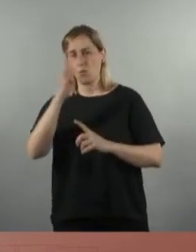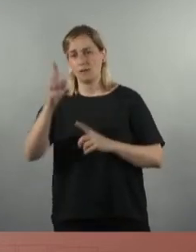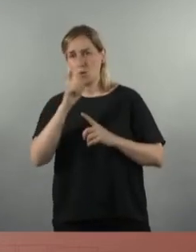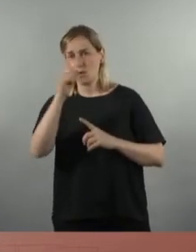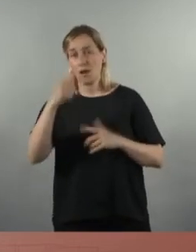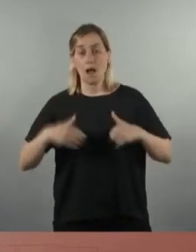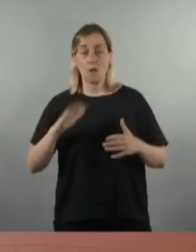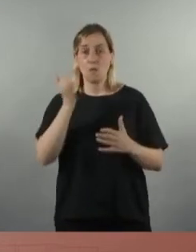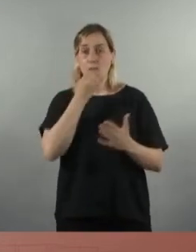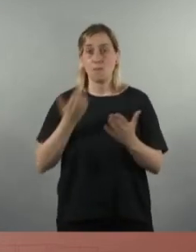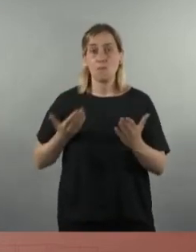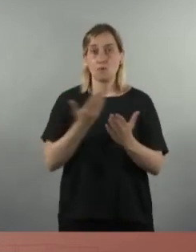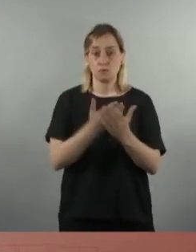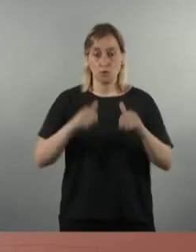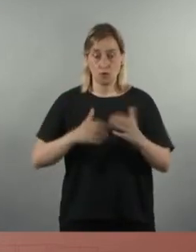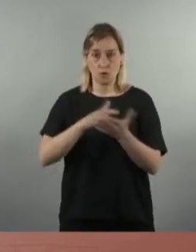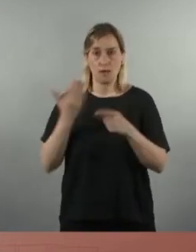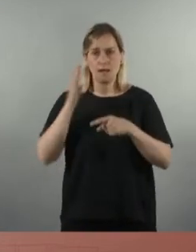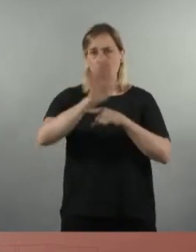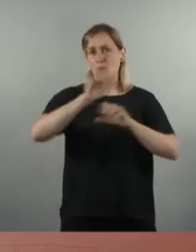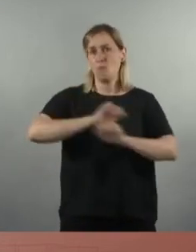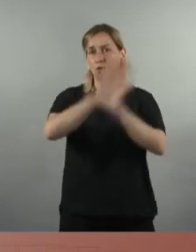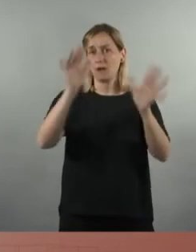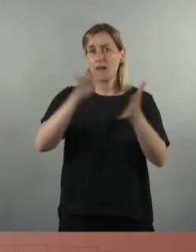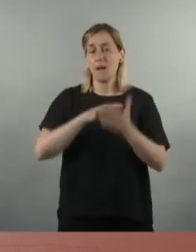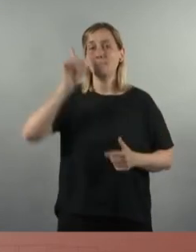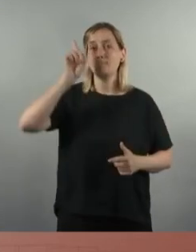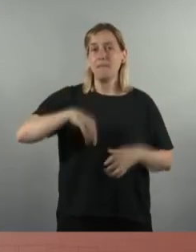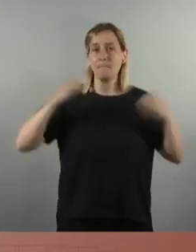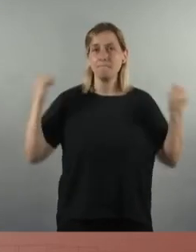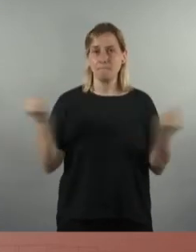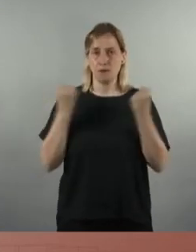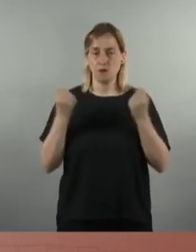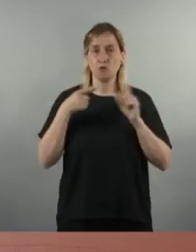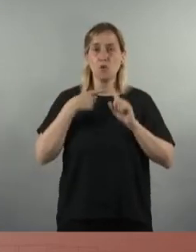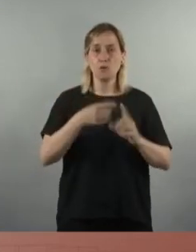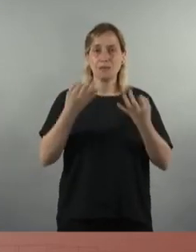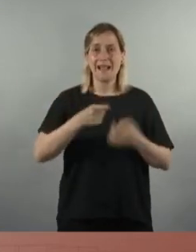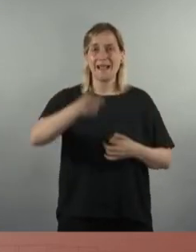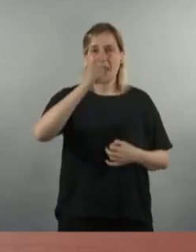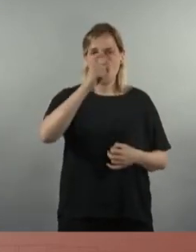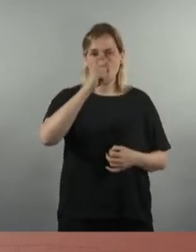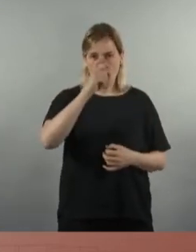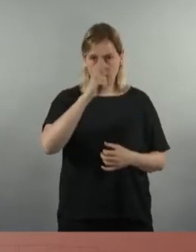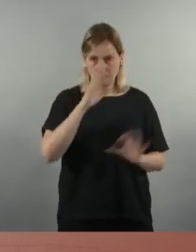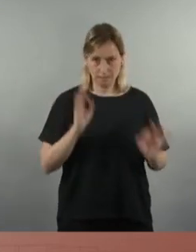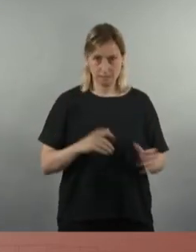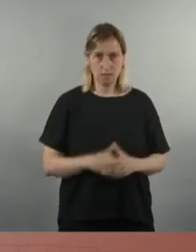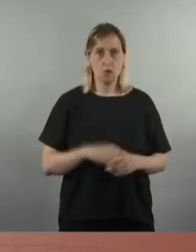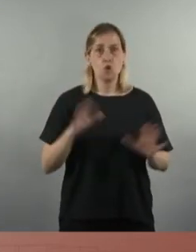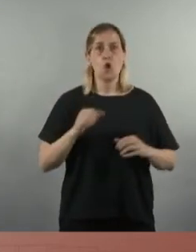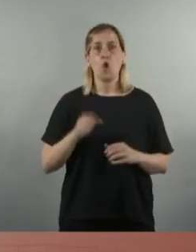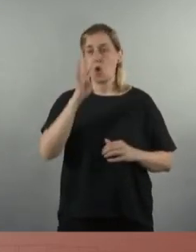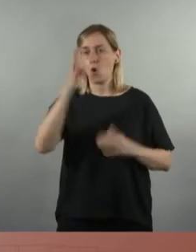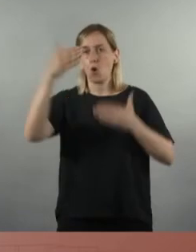moció que avui presentem aquí queda claríssim que els mil milions són anuals i no són a fer